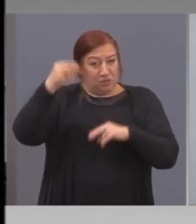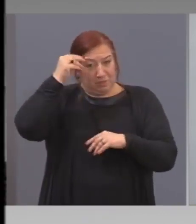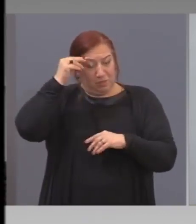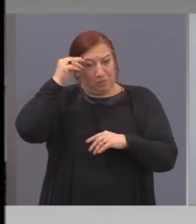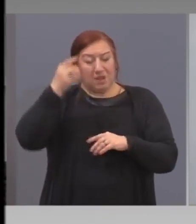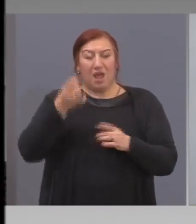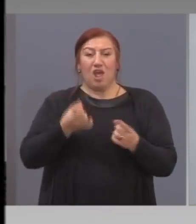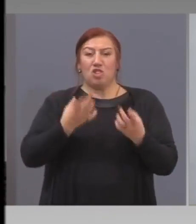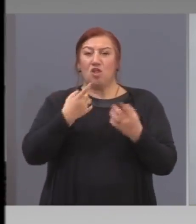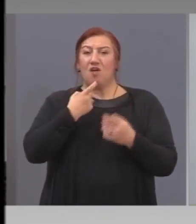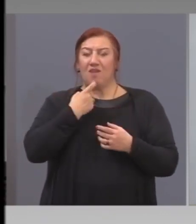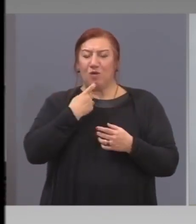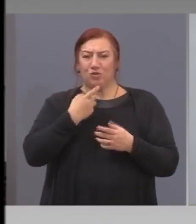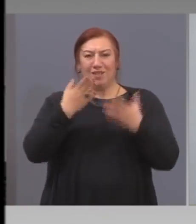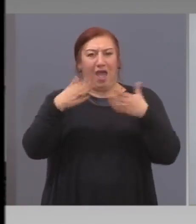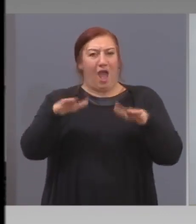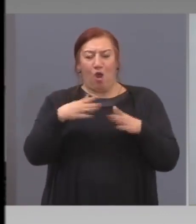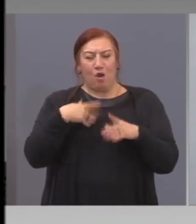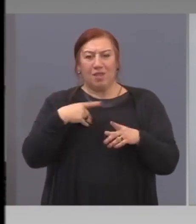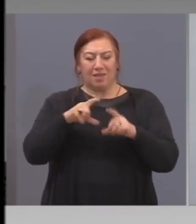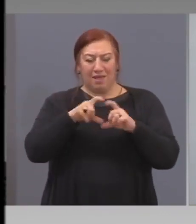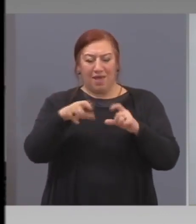За колед и за нова година.